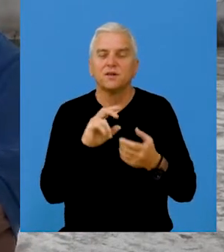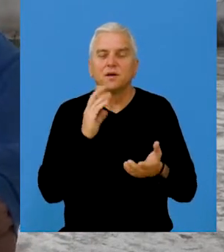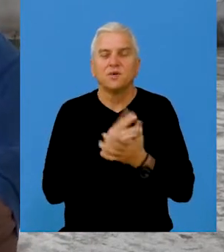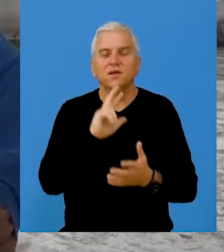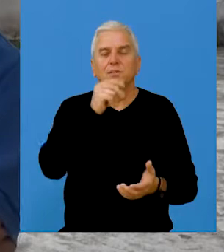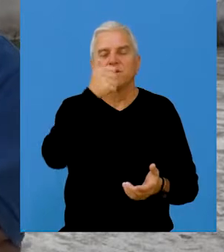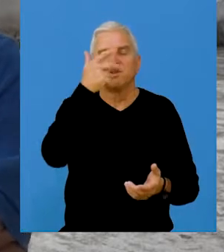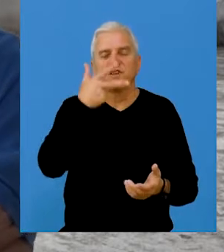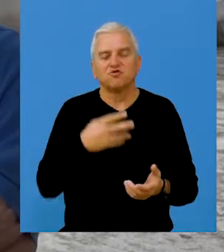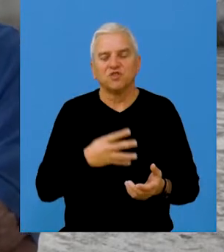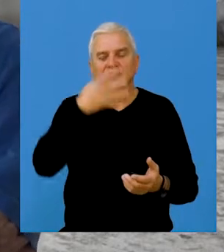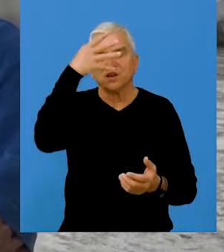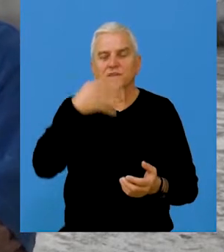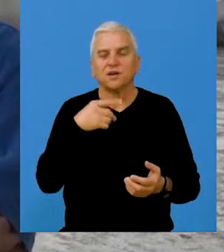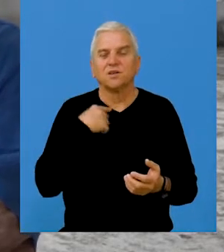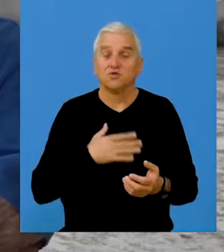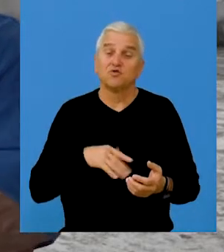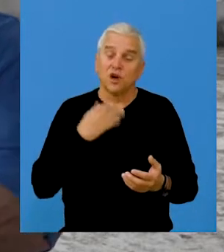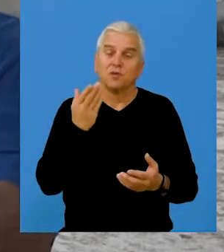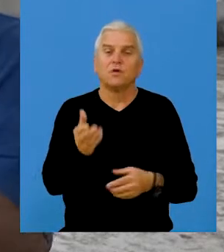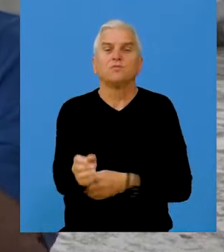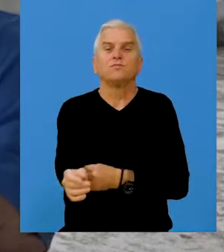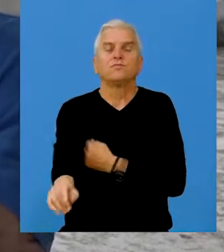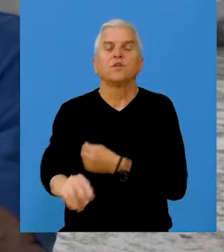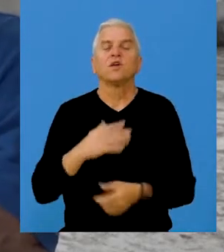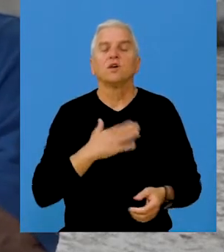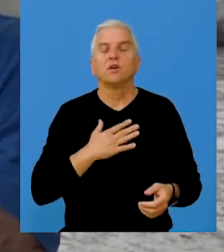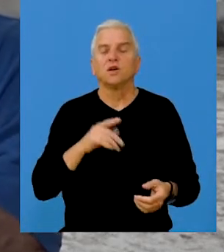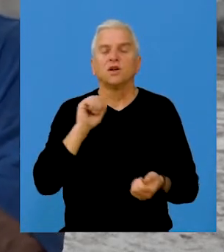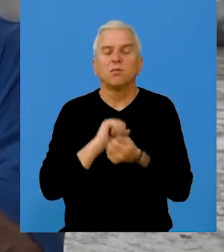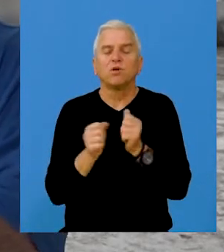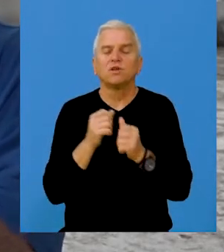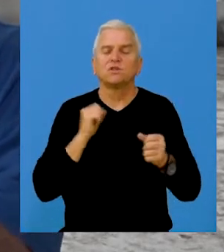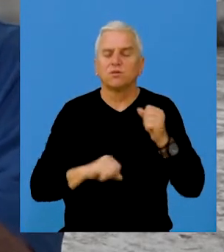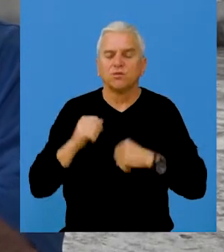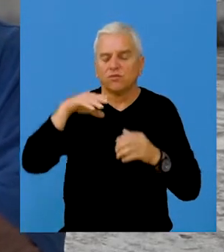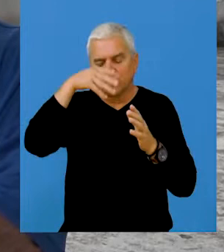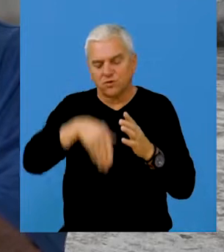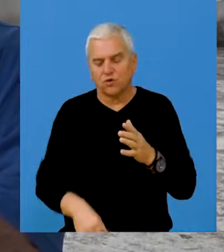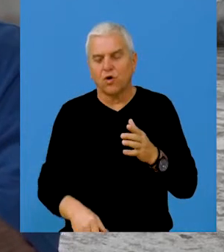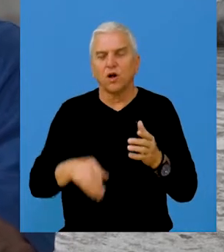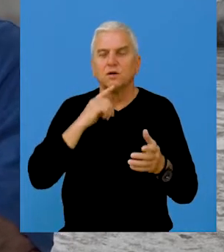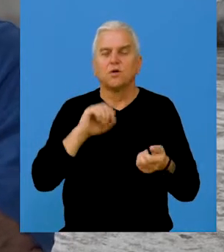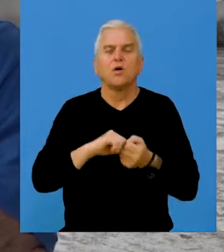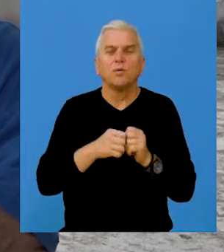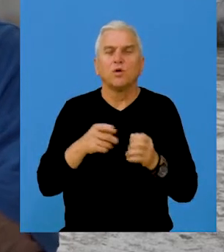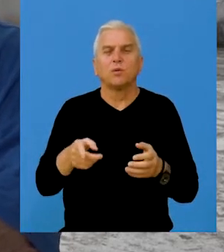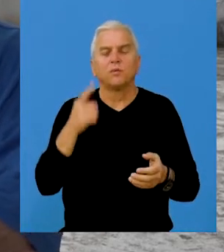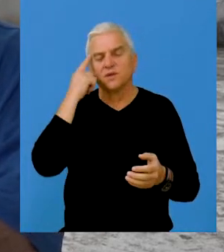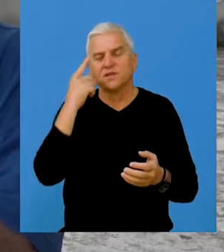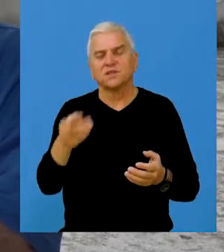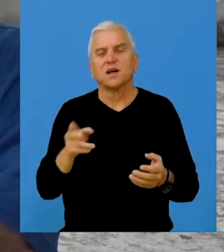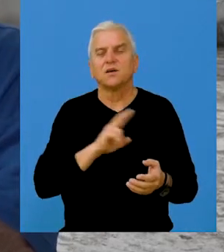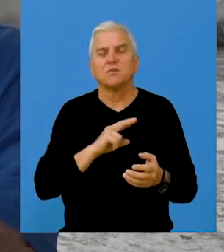biti tu prvih tri-četiri, što su nam i ambicije, ili bukvalno boriti se za opstanak i ući u neki problem,